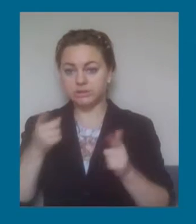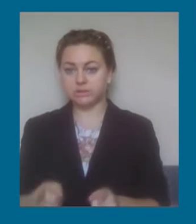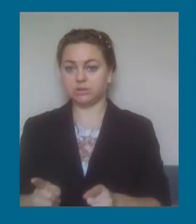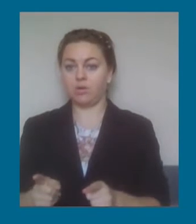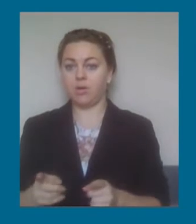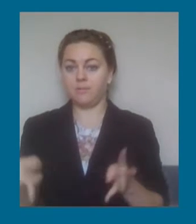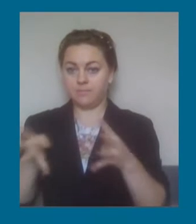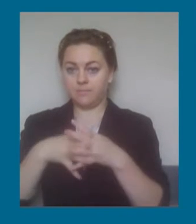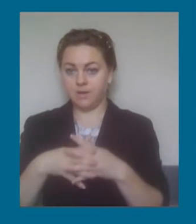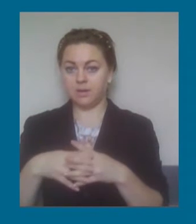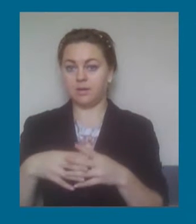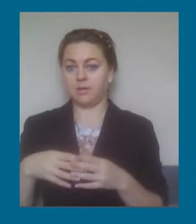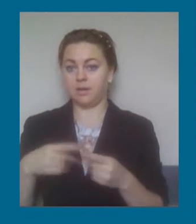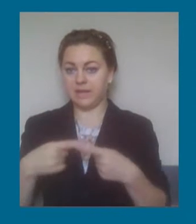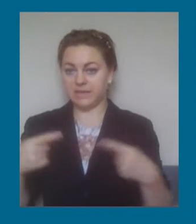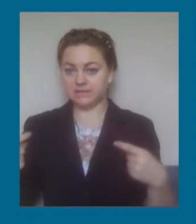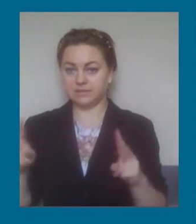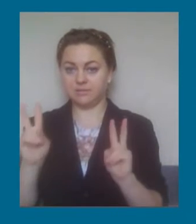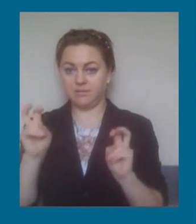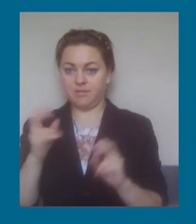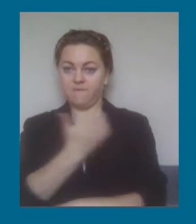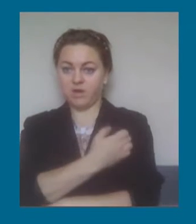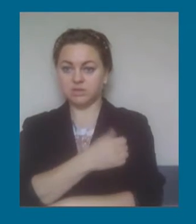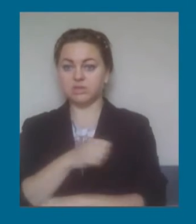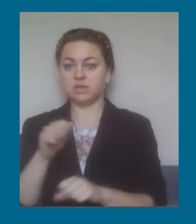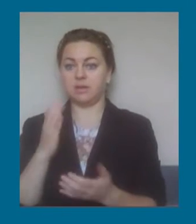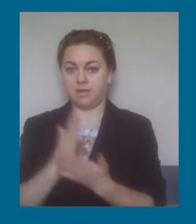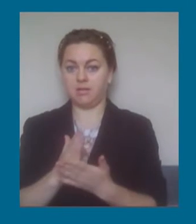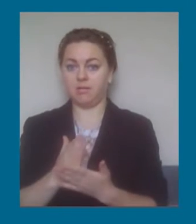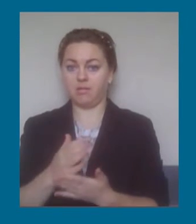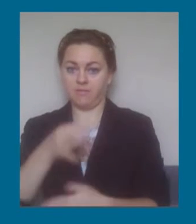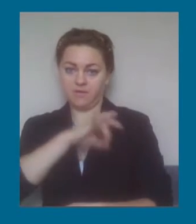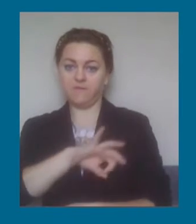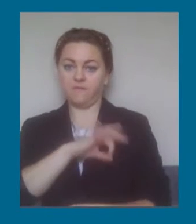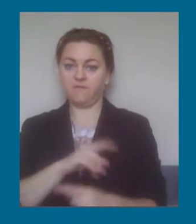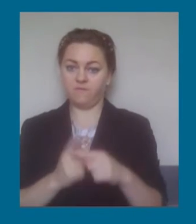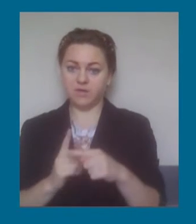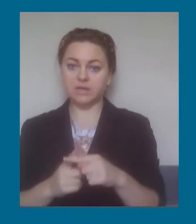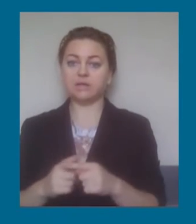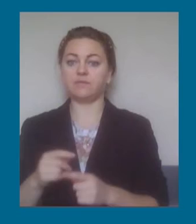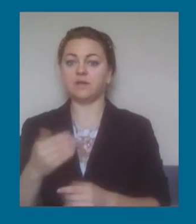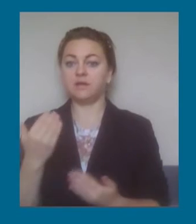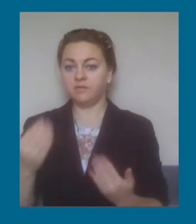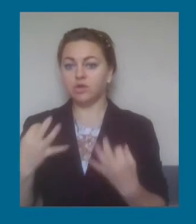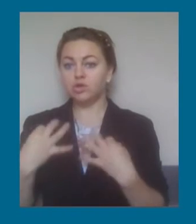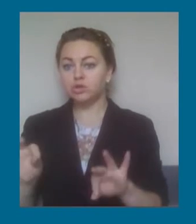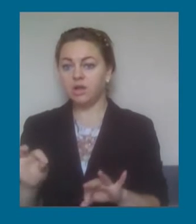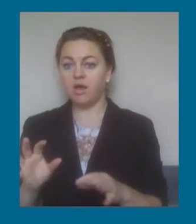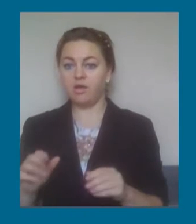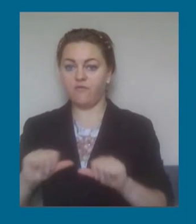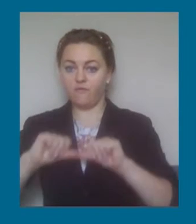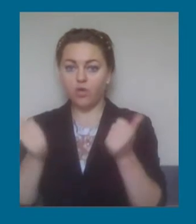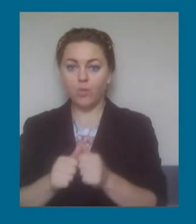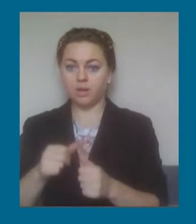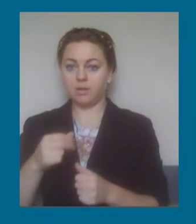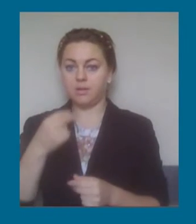ефективним, він дозволяє формувати якісний імунітет. Ну і це набагато полегшує взагалі